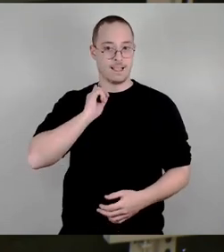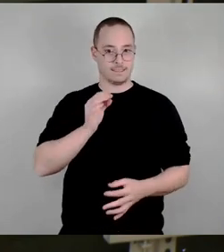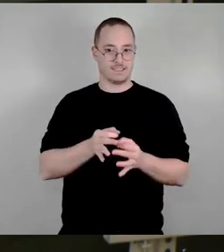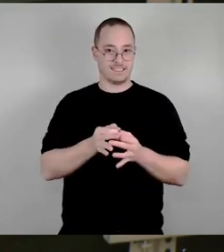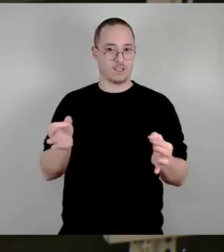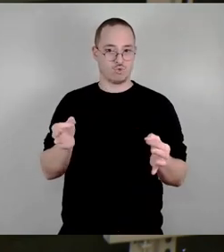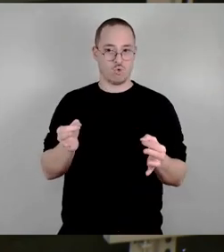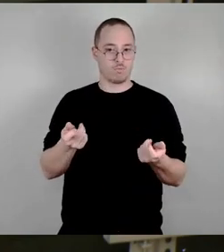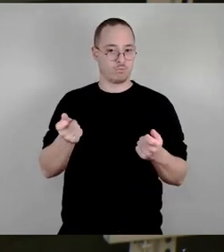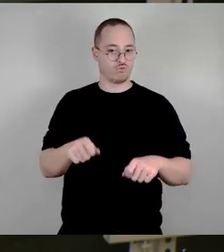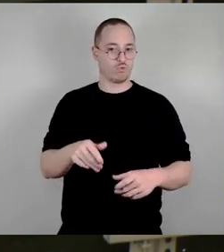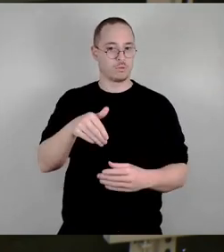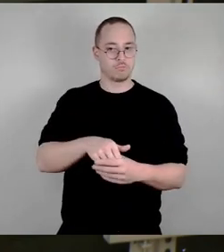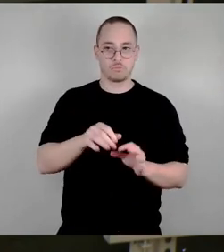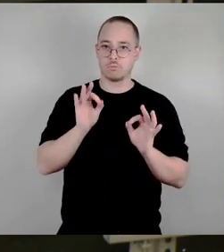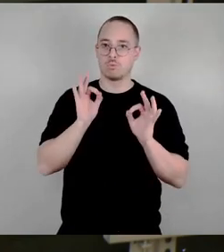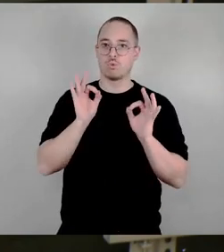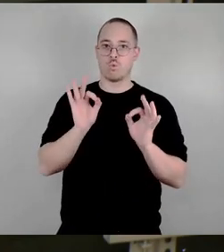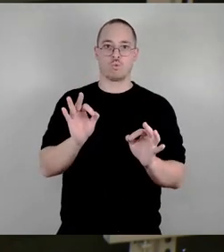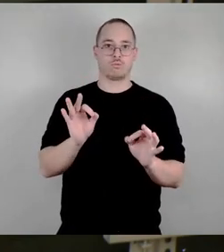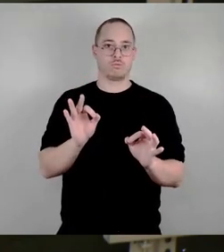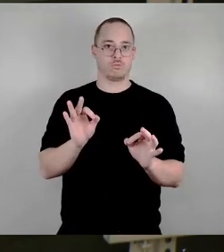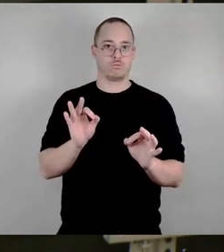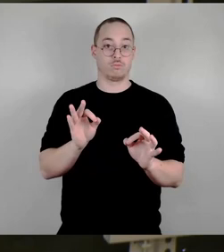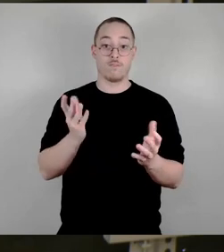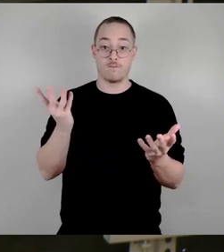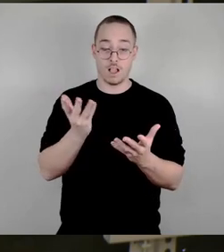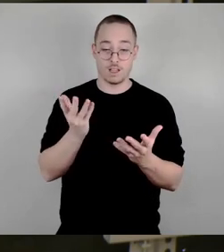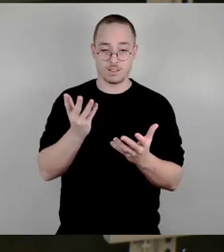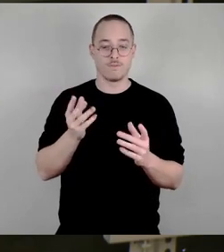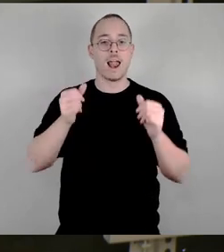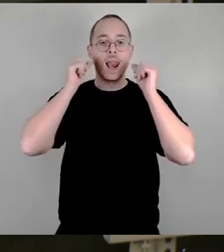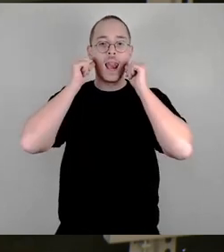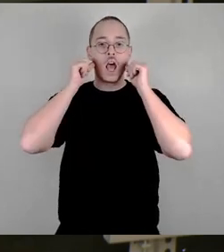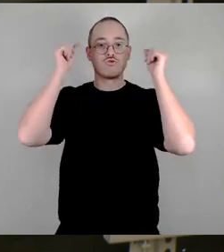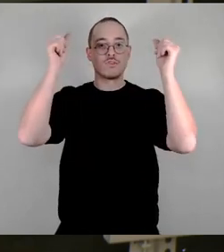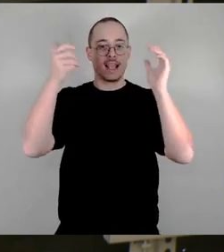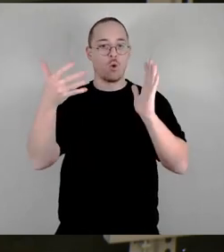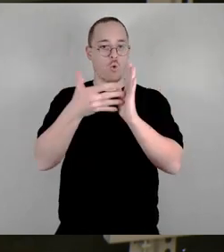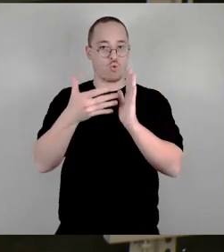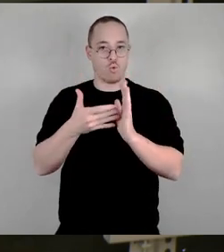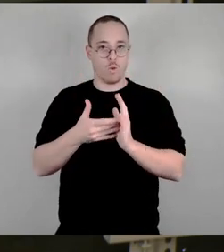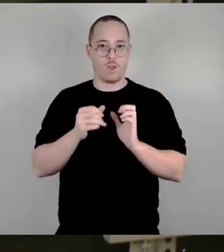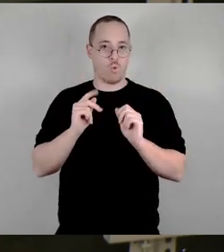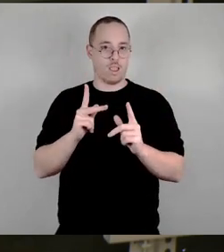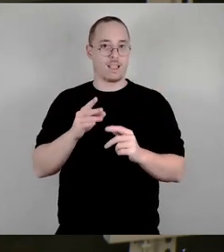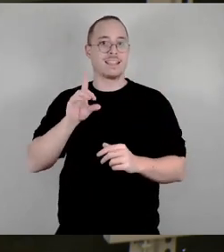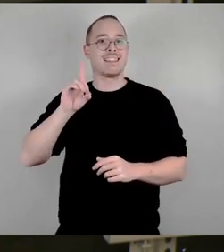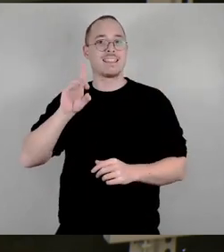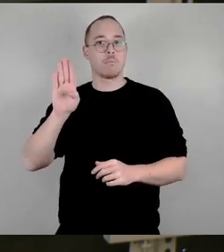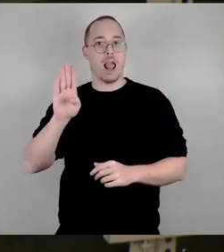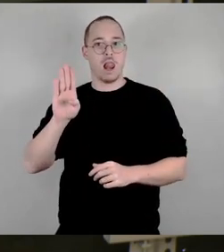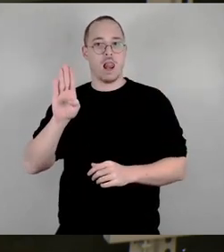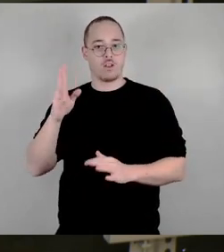hatten, dass wir gesagt haben, es wird eine Lautstärke kontrolliert, einfach eine Dezibelkontrolle, weil in der